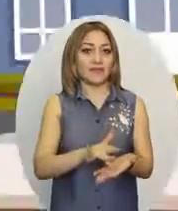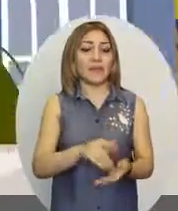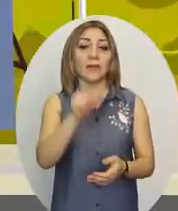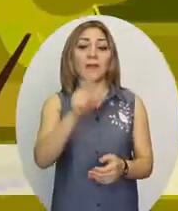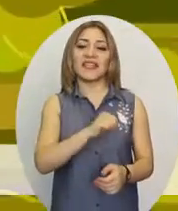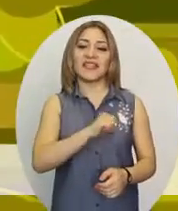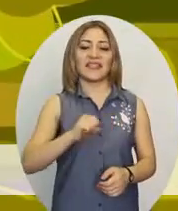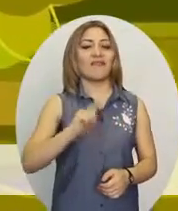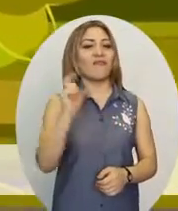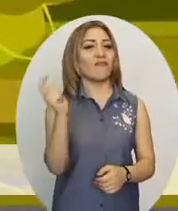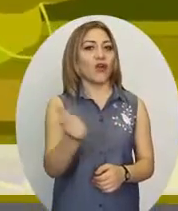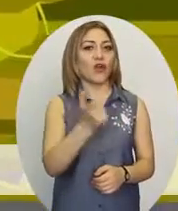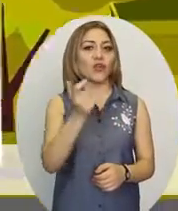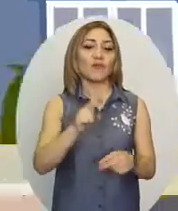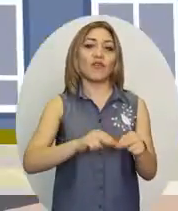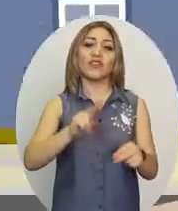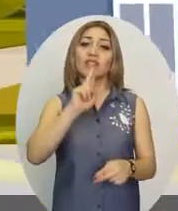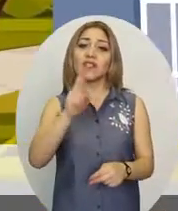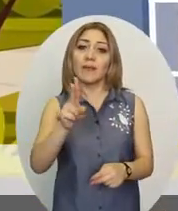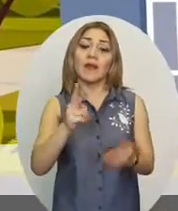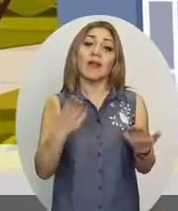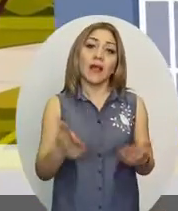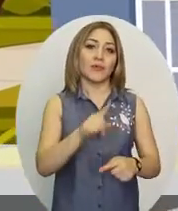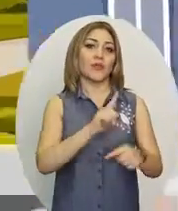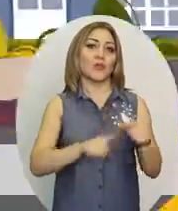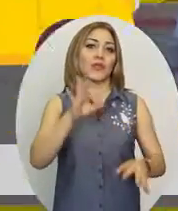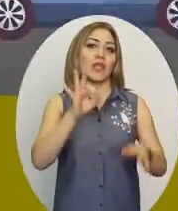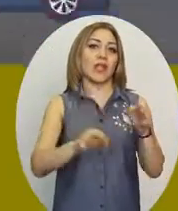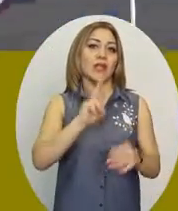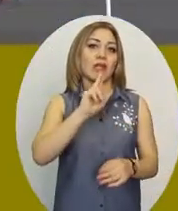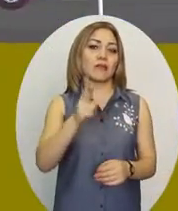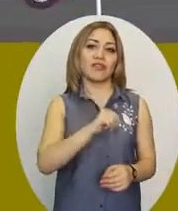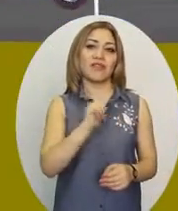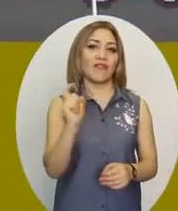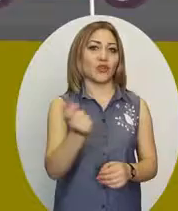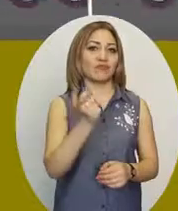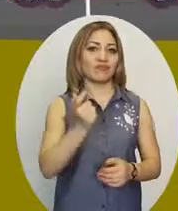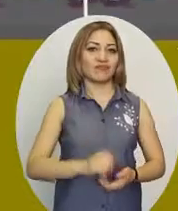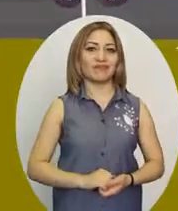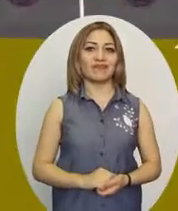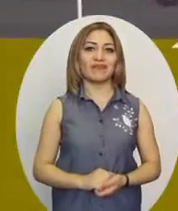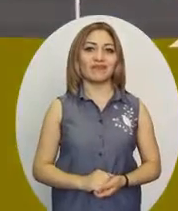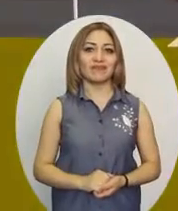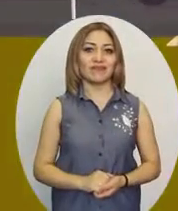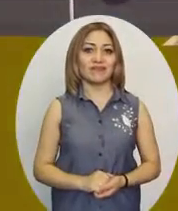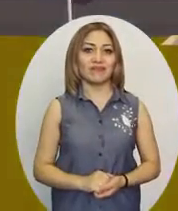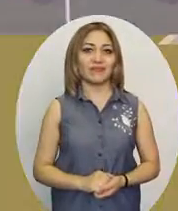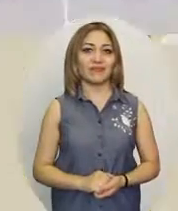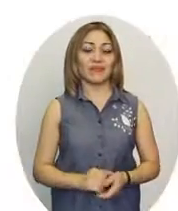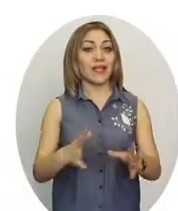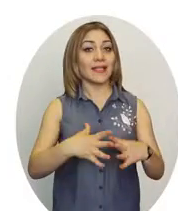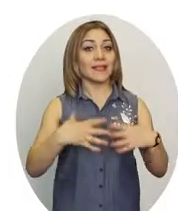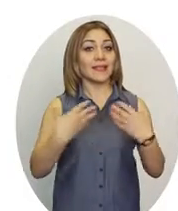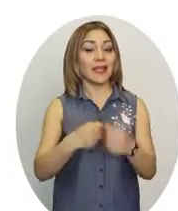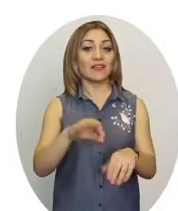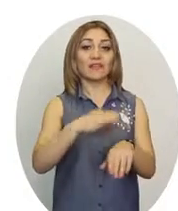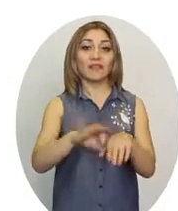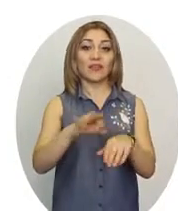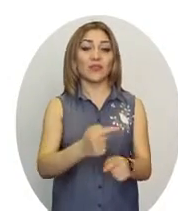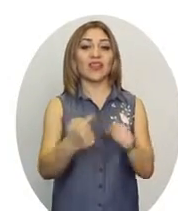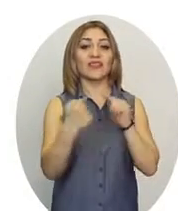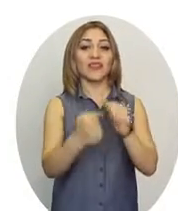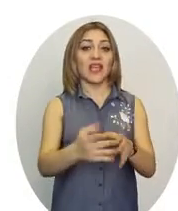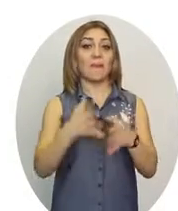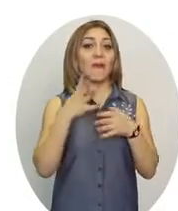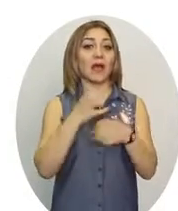Մարդնինքն է որոշում դիմել ոստիկանություն թե անմիջապես դատարան։ Նտանիքում բրնության դեմ